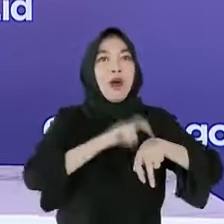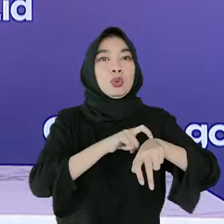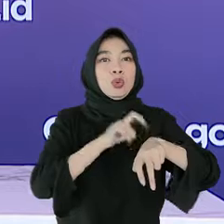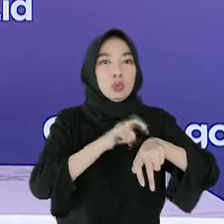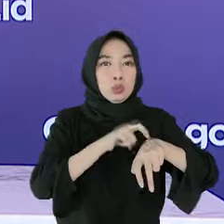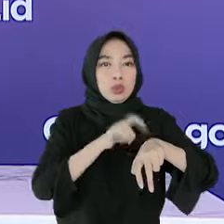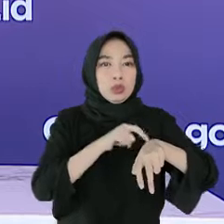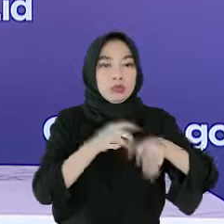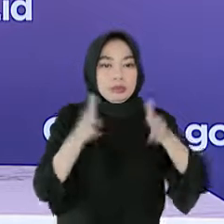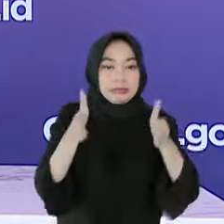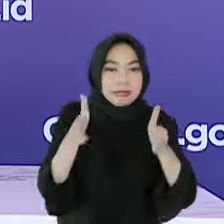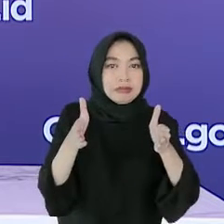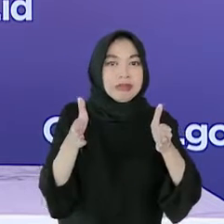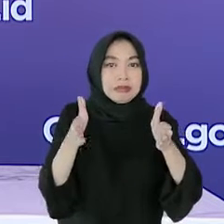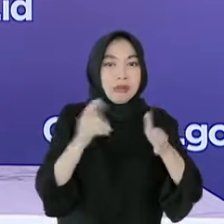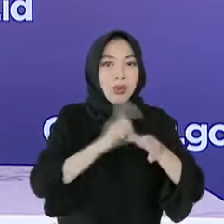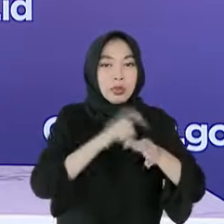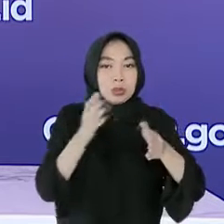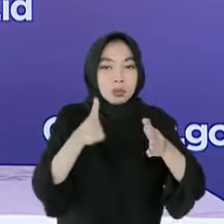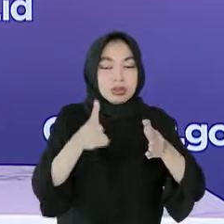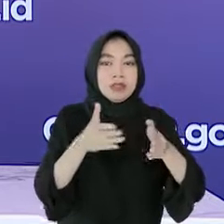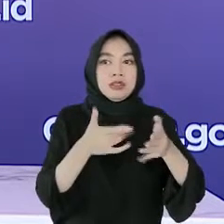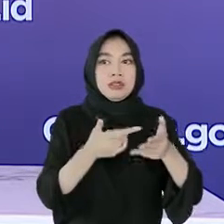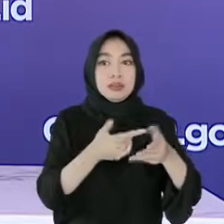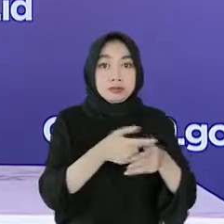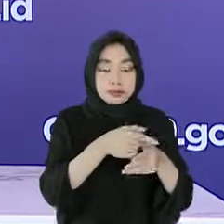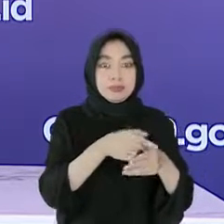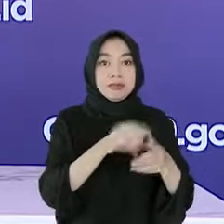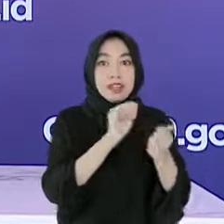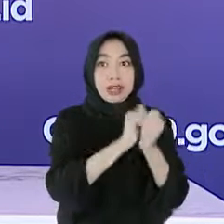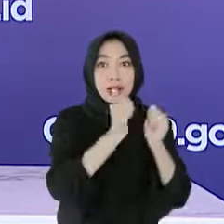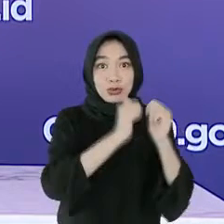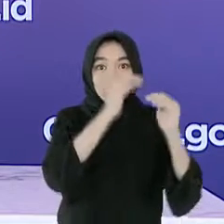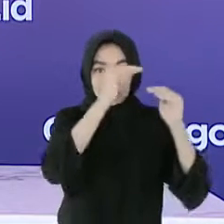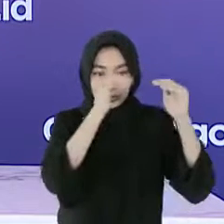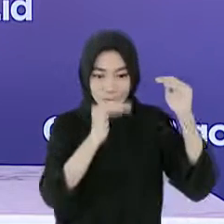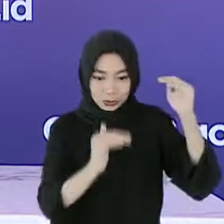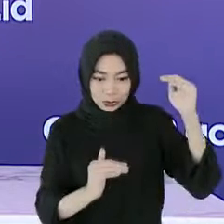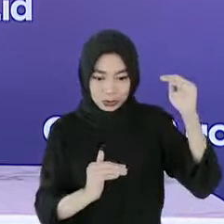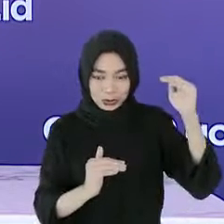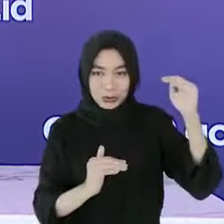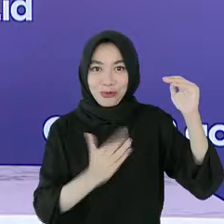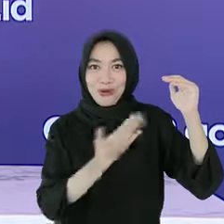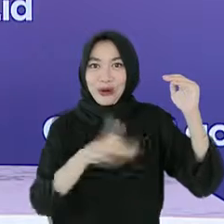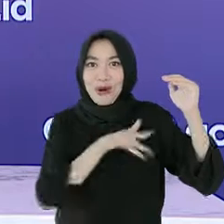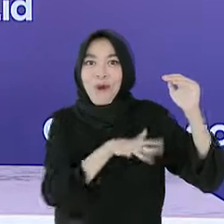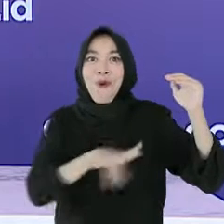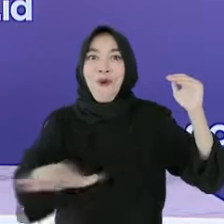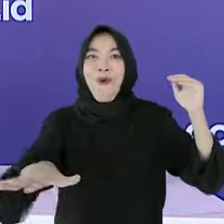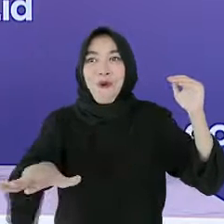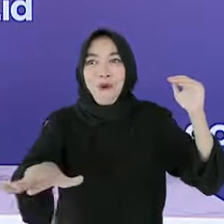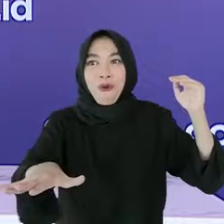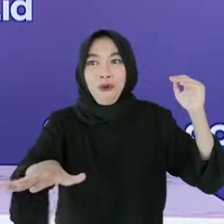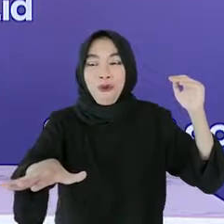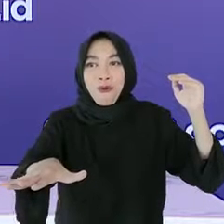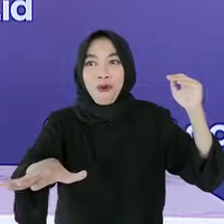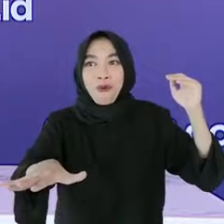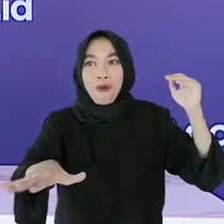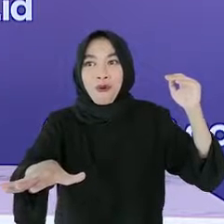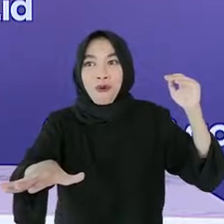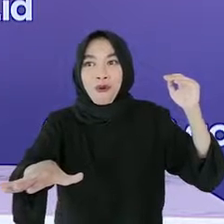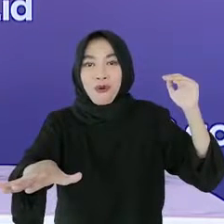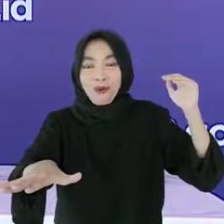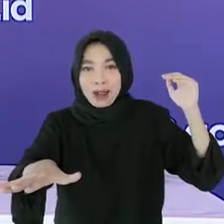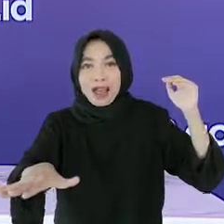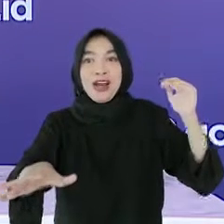menggambarkan mobilitas penduduk tinggi pada saat kasus belum meningkat. Begitu kasus meningkat, mobilitas